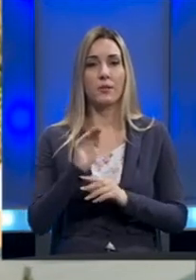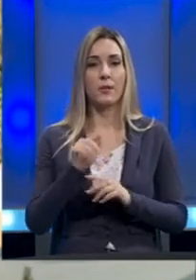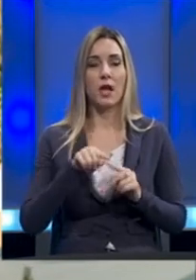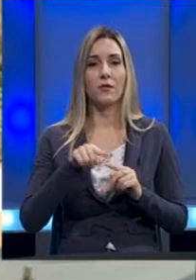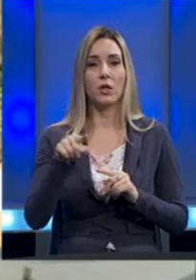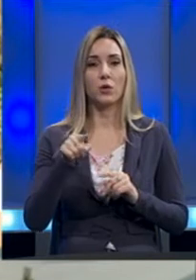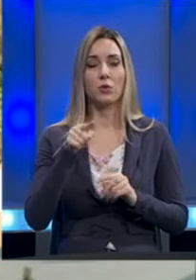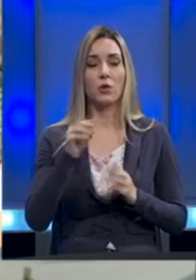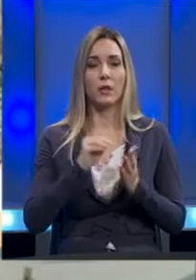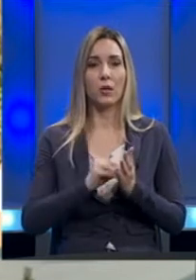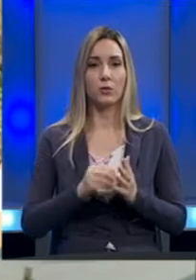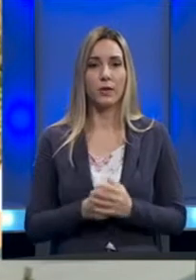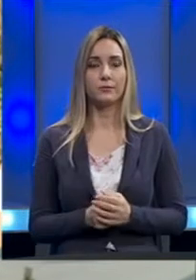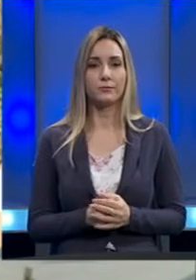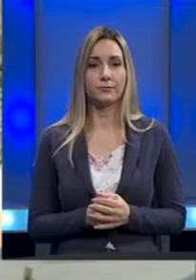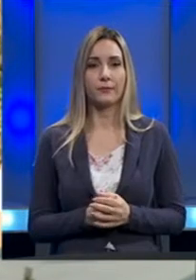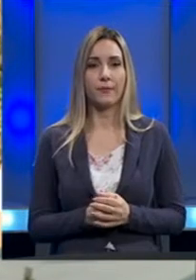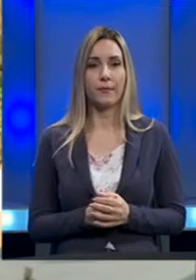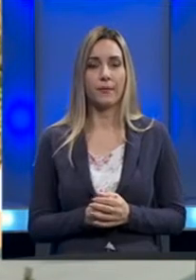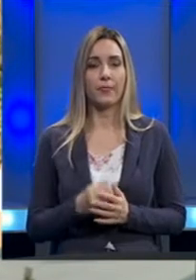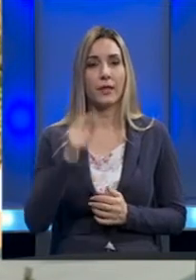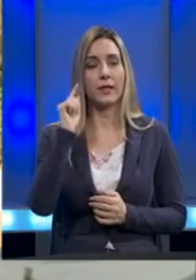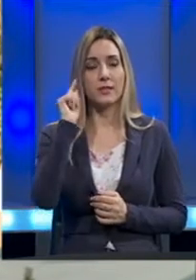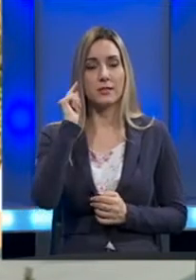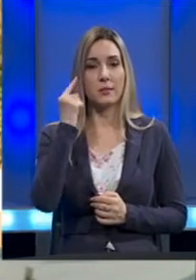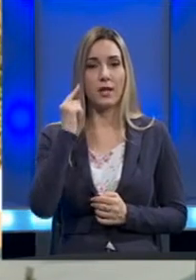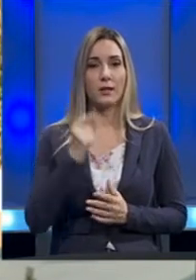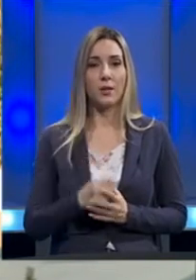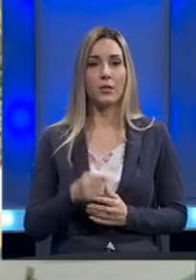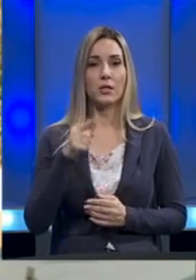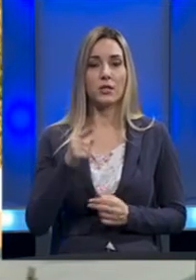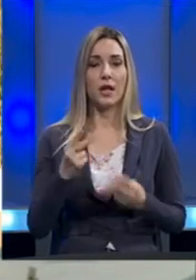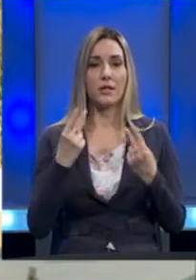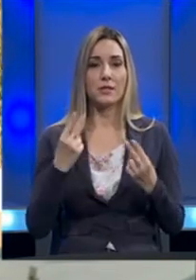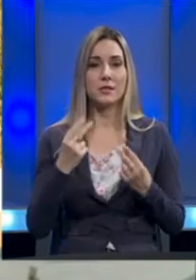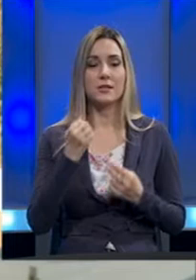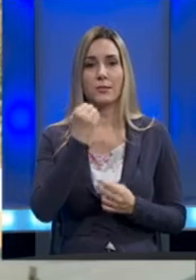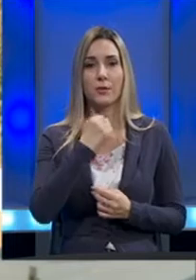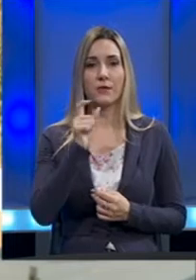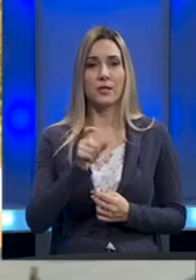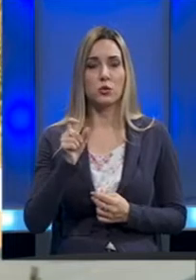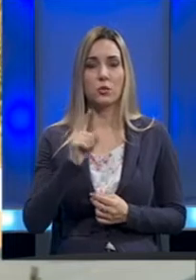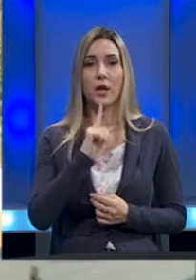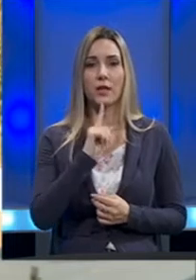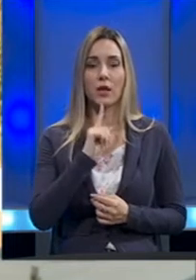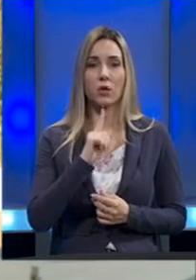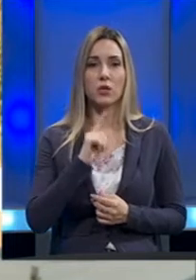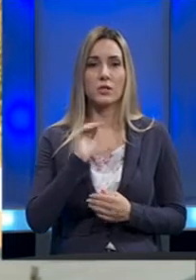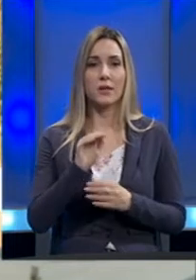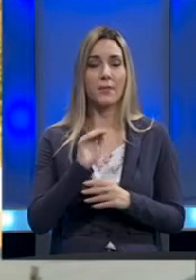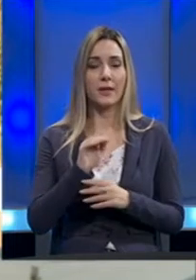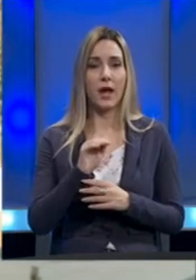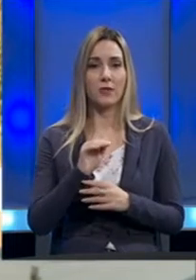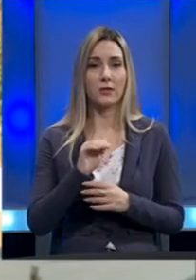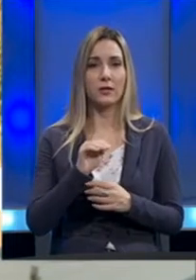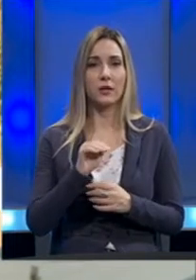do tog datuma. Smatramo da će ta iznos privrednih subjekata koji će se prijaviti